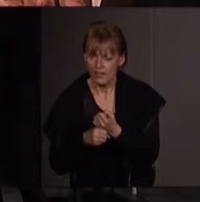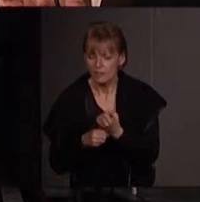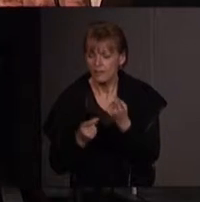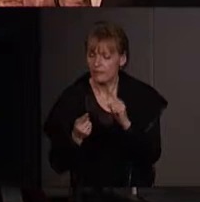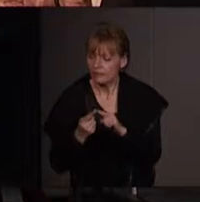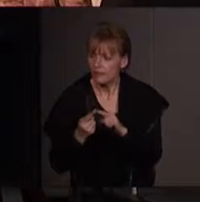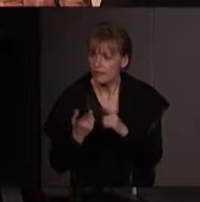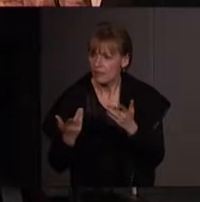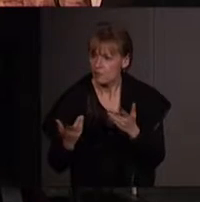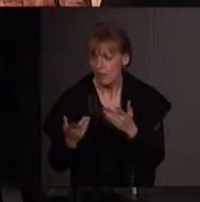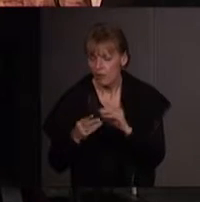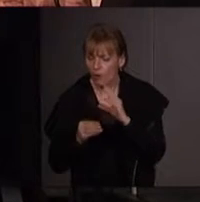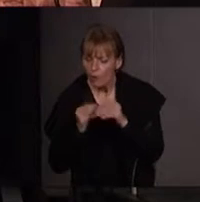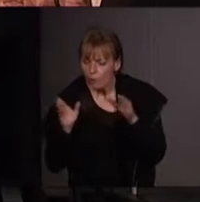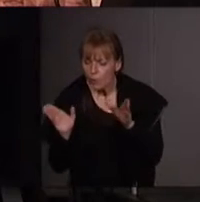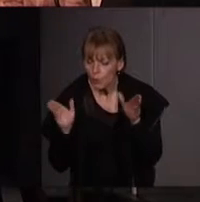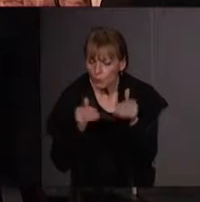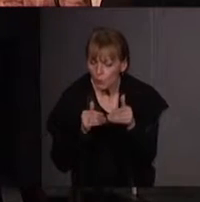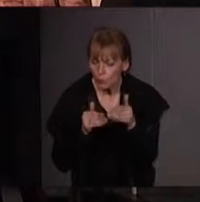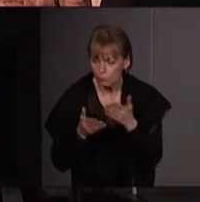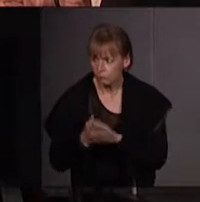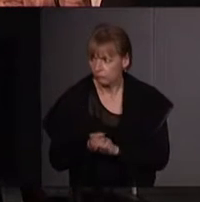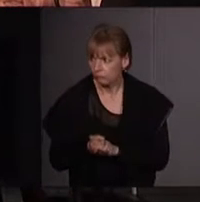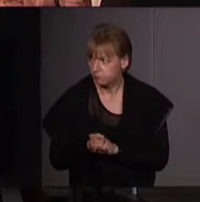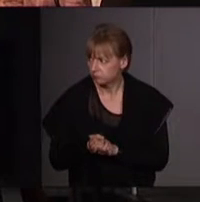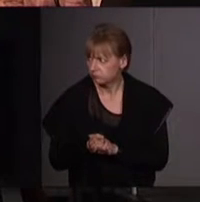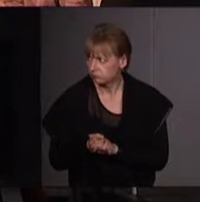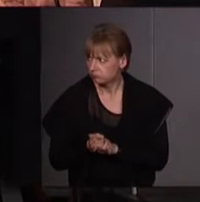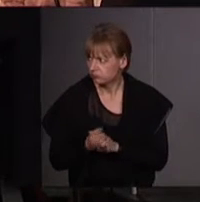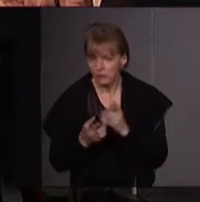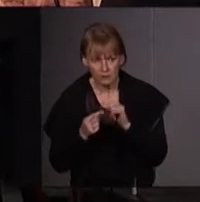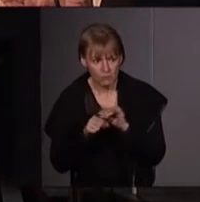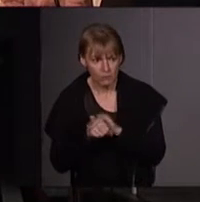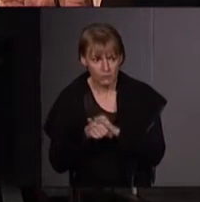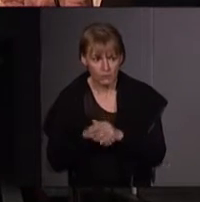collectif aussi du monde clos à l'univers fini et retour, et c'est cosmopolitique.